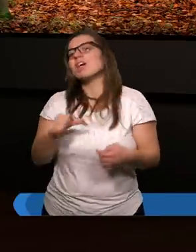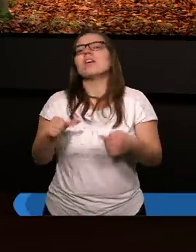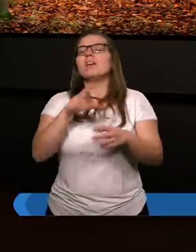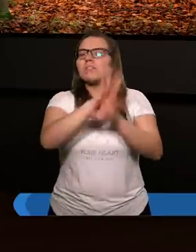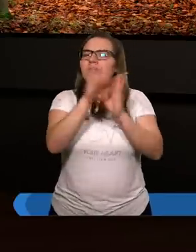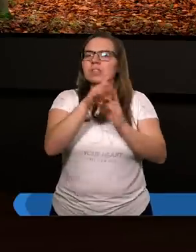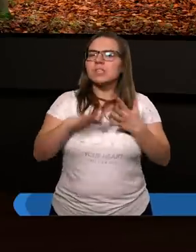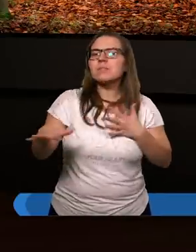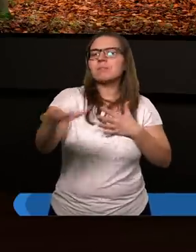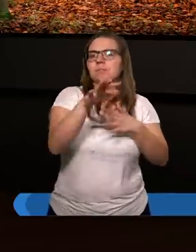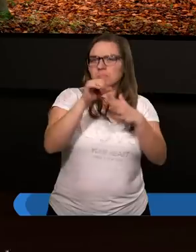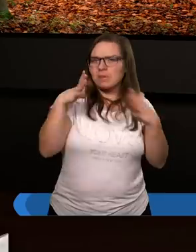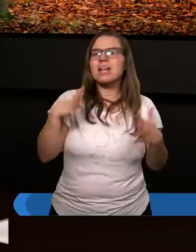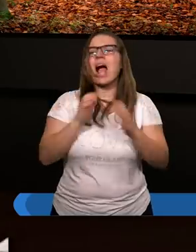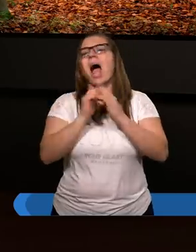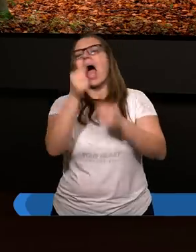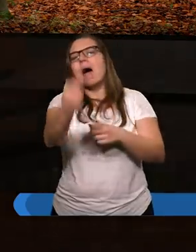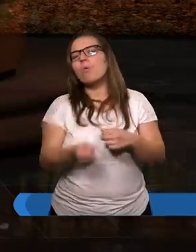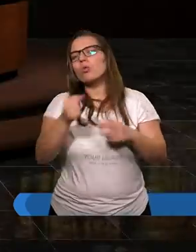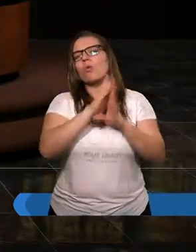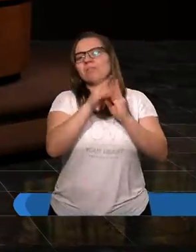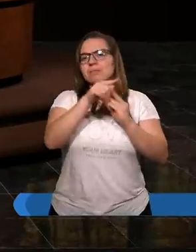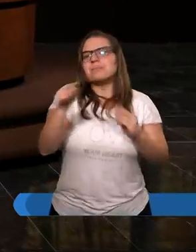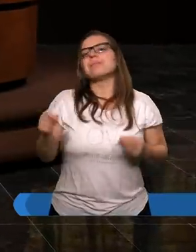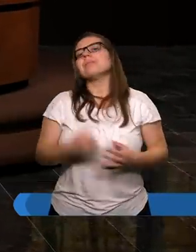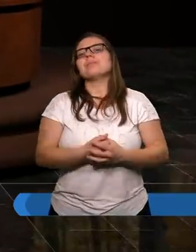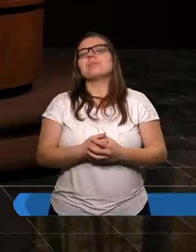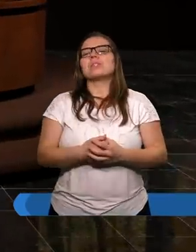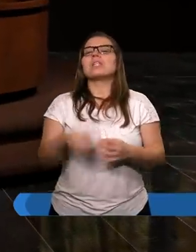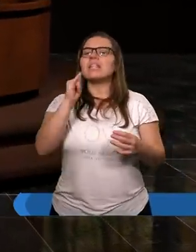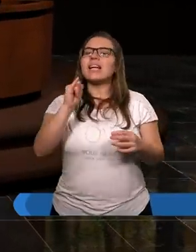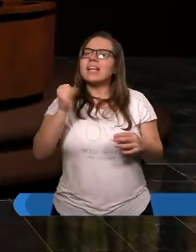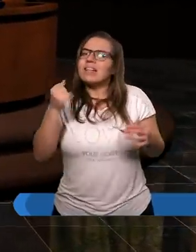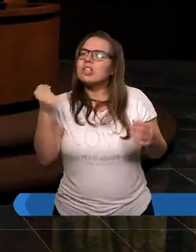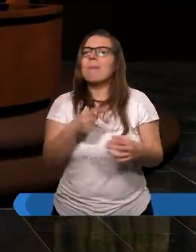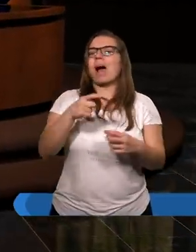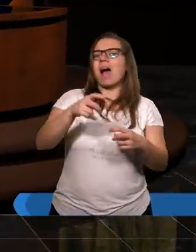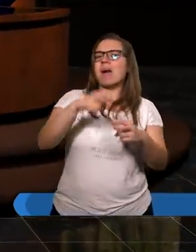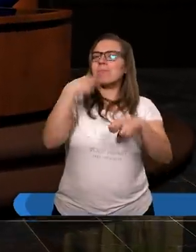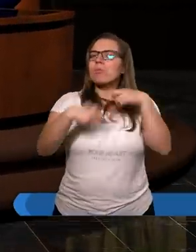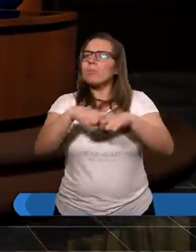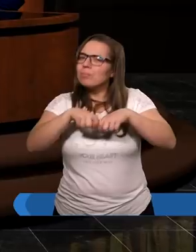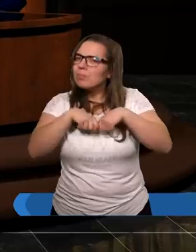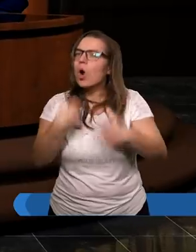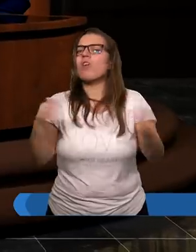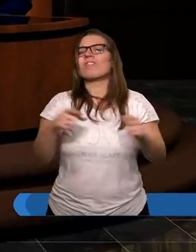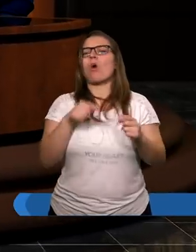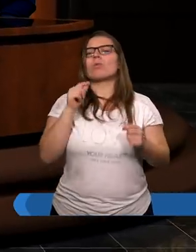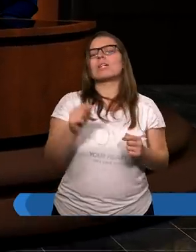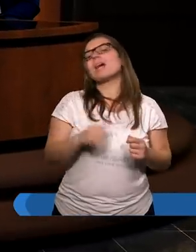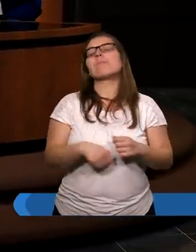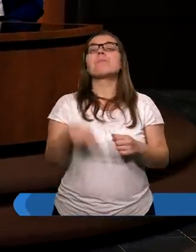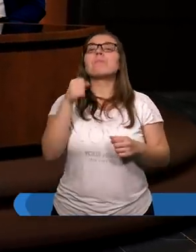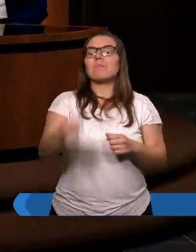ówczesnego, bo tam byli apostołowie i jakoś trzeba problem rozwiązać. No więc